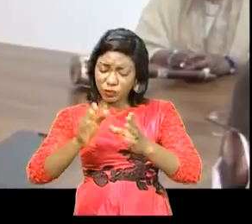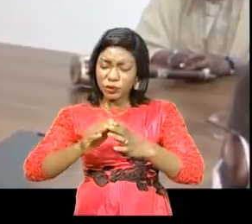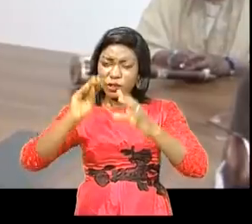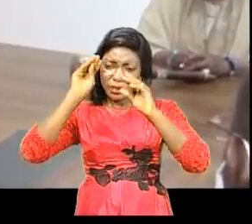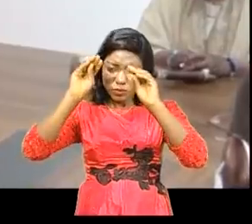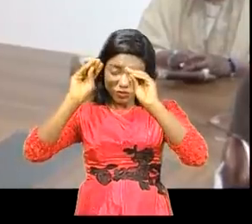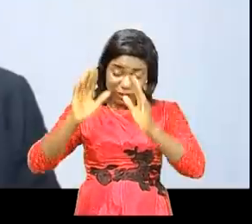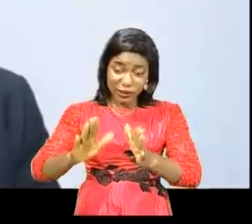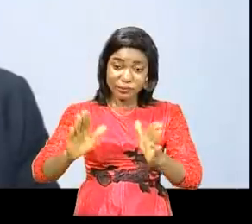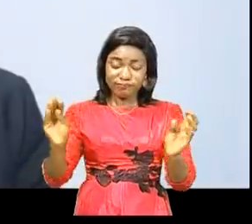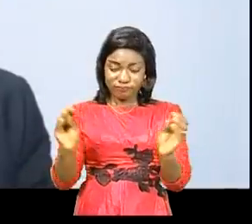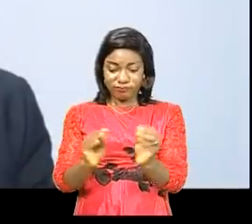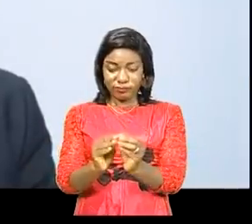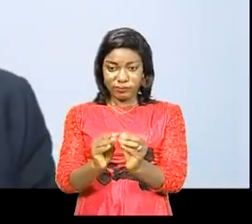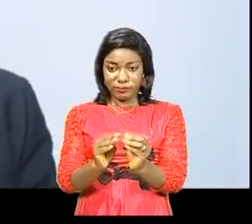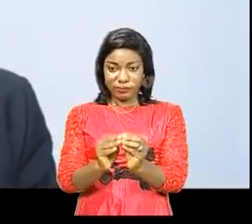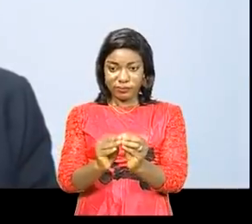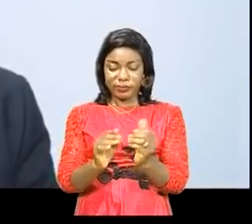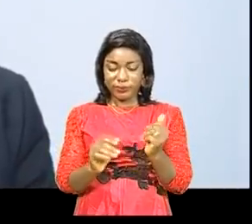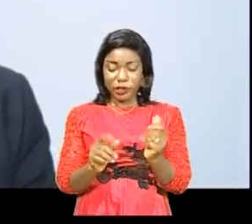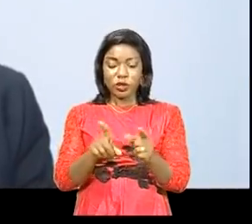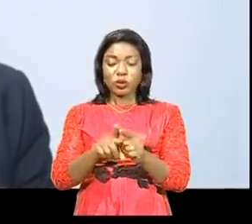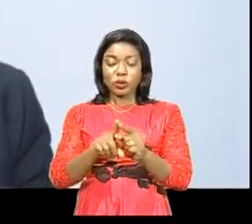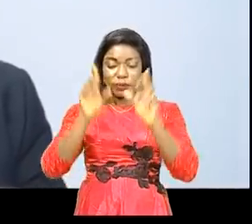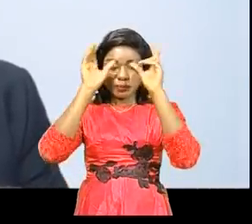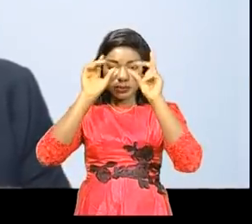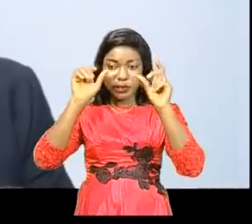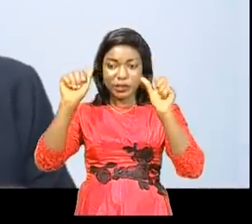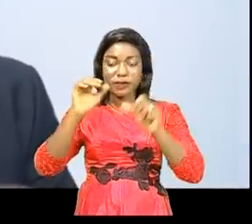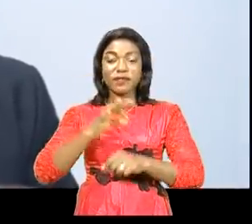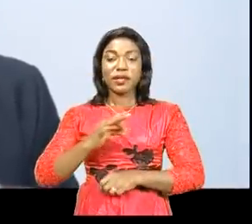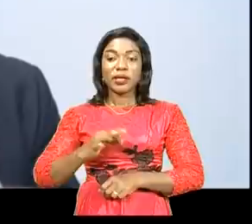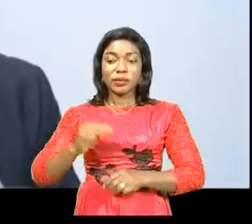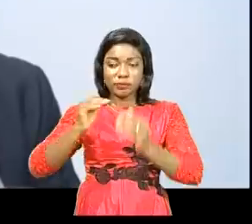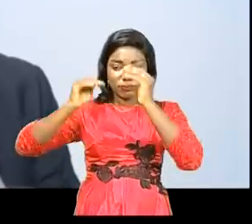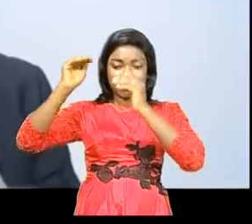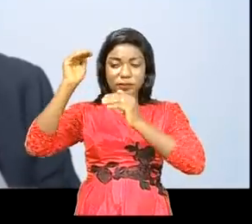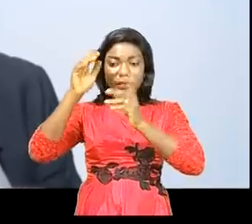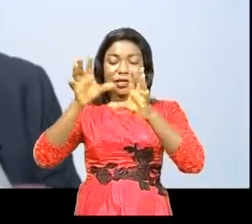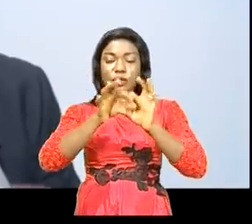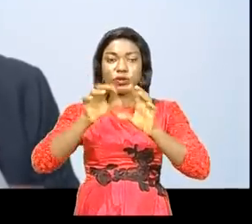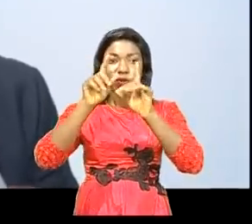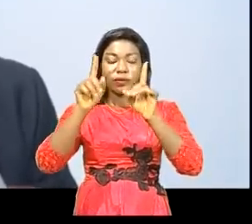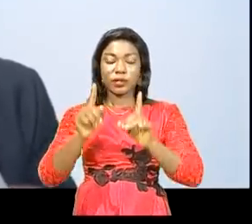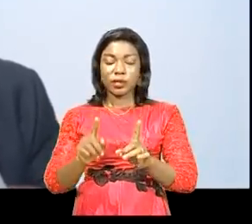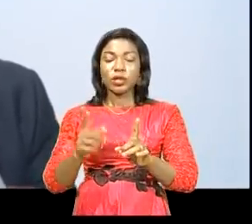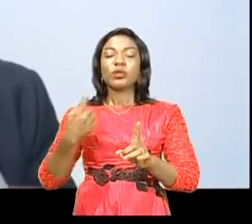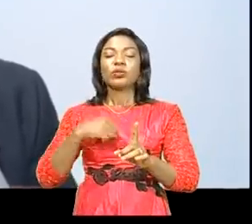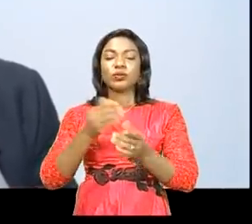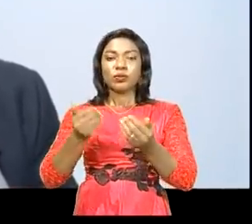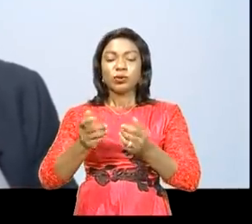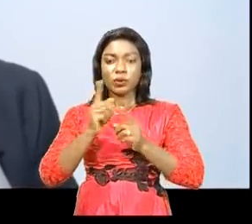cela. Avec le président Tiseké à la tête de l'Union africaine, nous allons parler de la renaissance